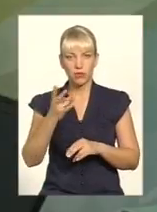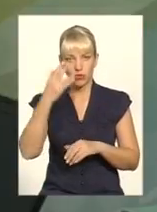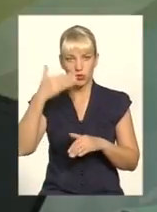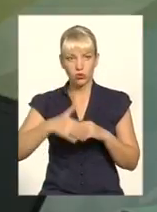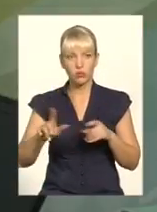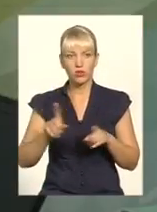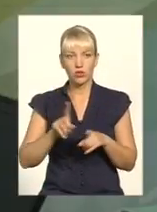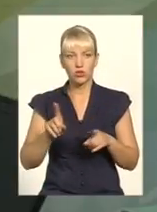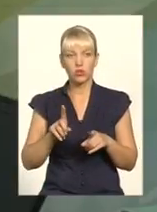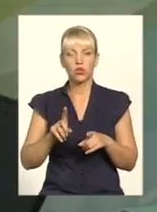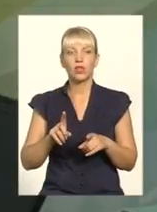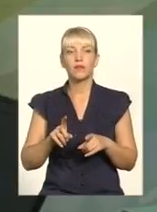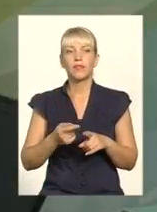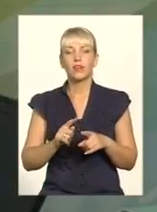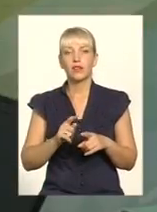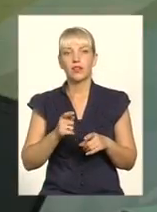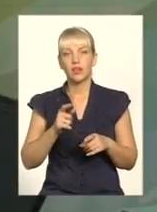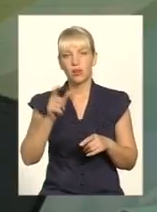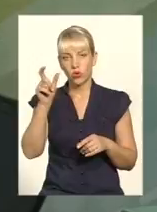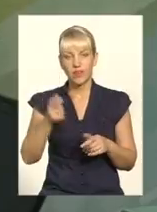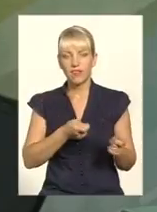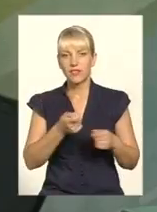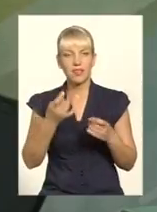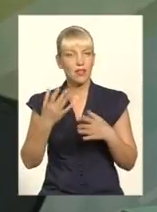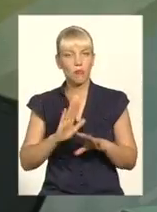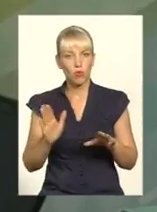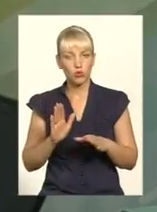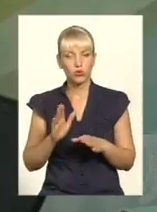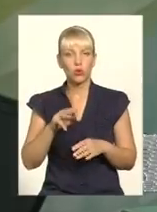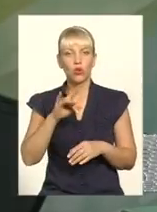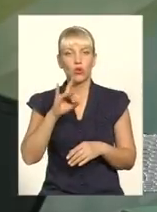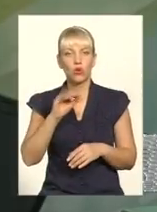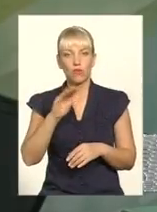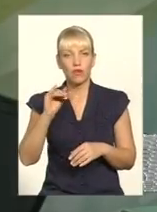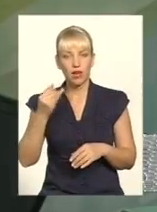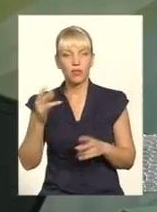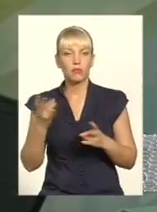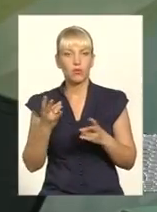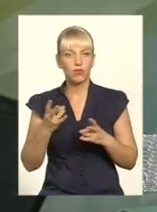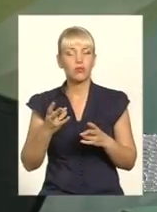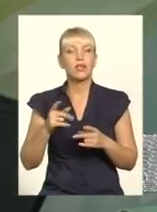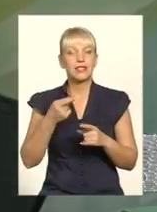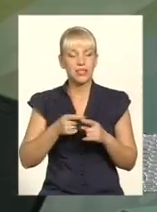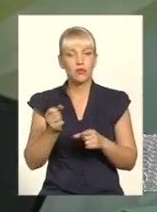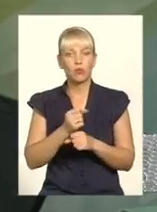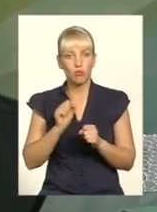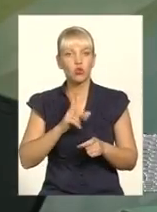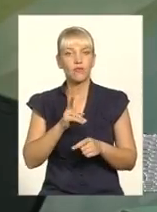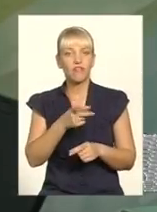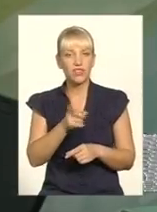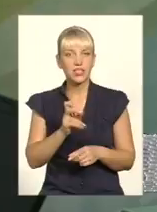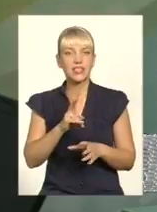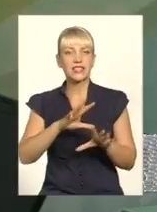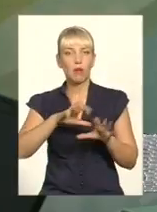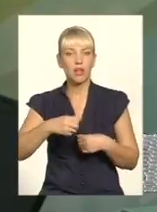що він не везе додому не просто трофей, а цей трофей може колись і вистрілити. І, на жаль, може забрати чиє життя.